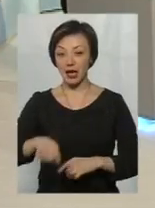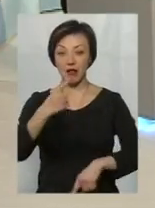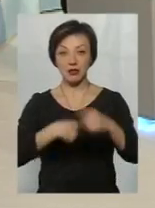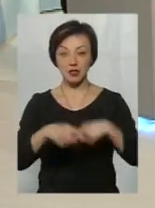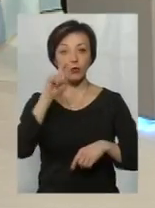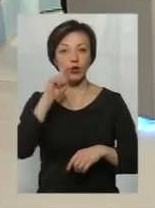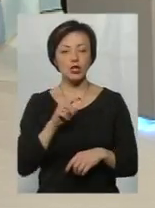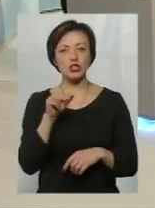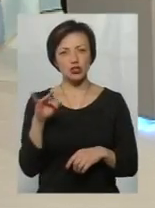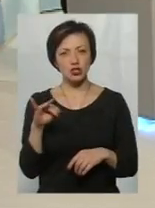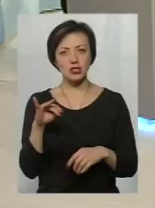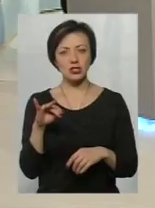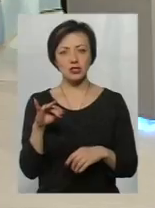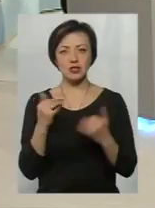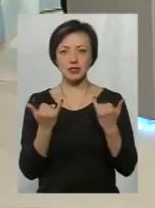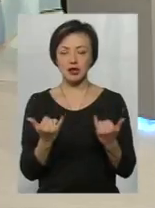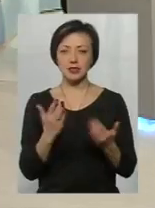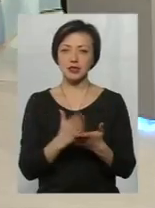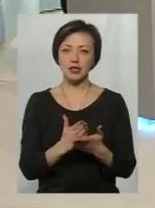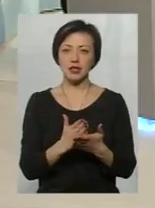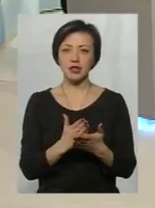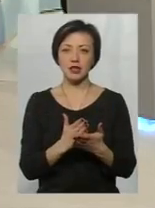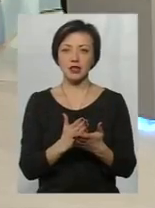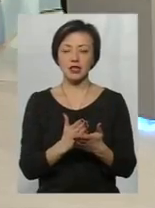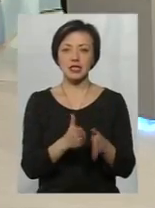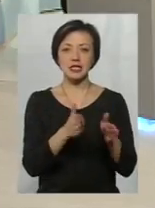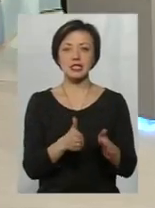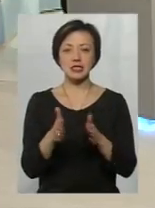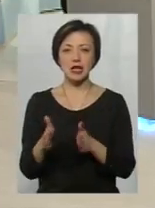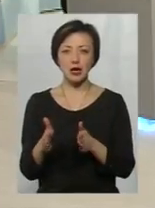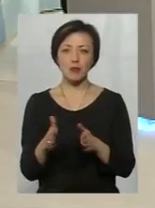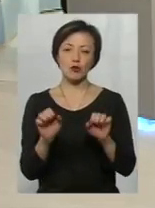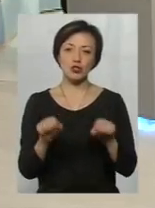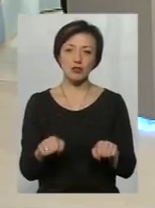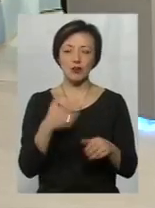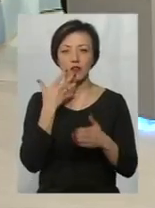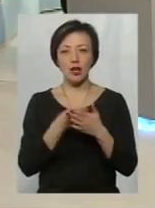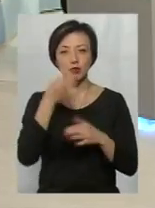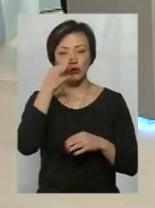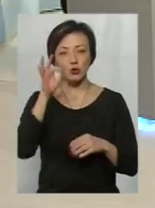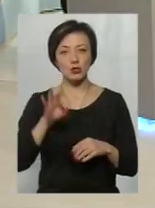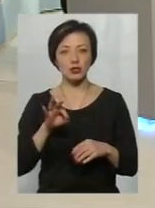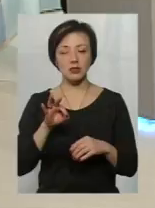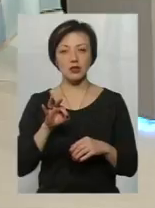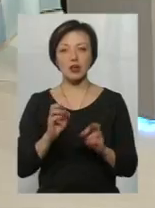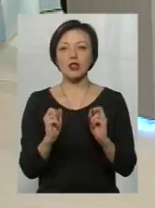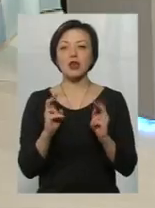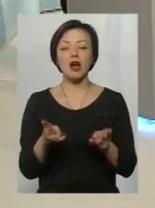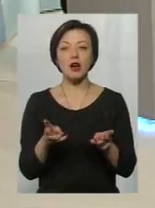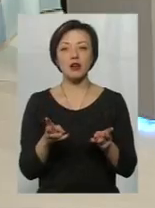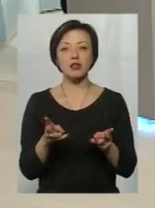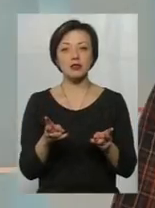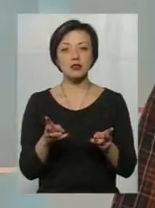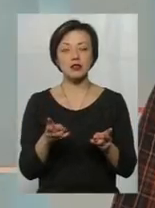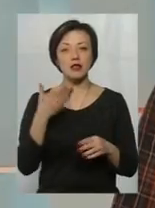Україну. Чи є якась зараз вироблена вже система? Чи, можливо, з власного досвіду, Сергій, розкаж, чи